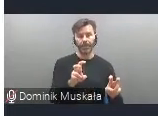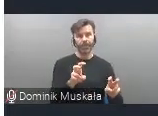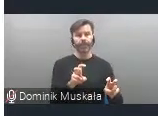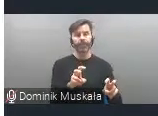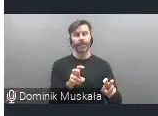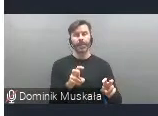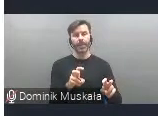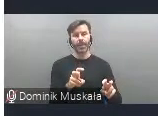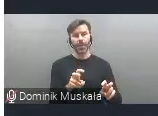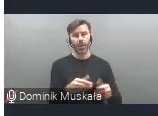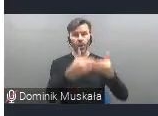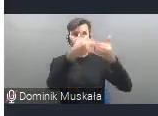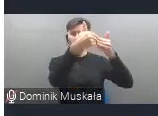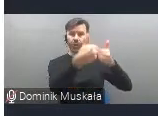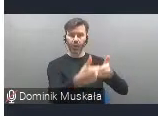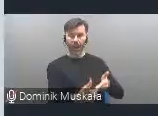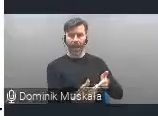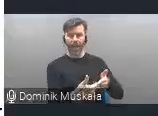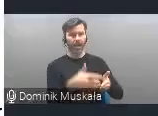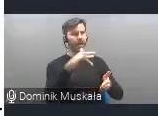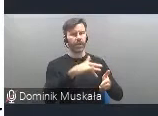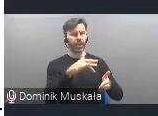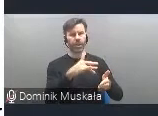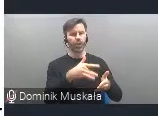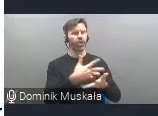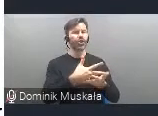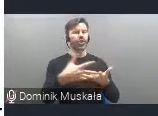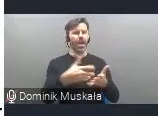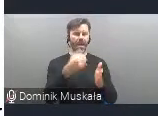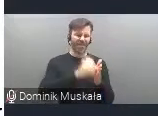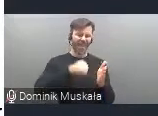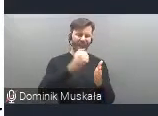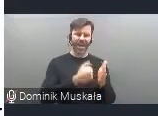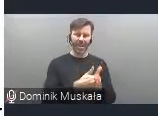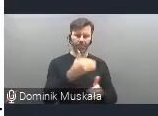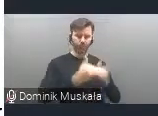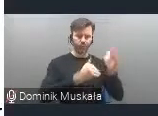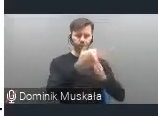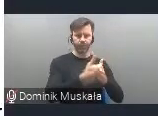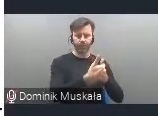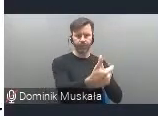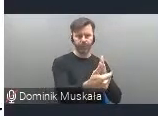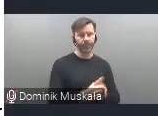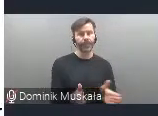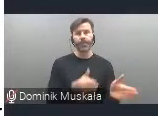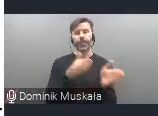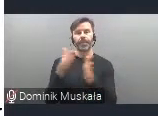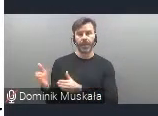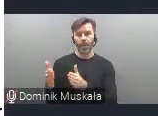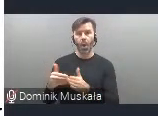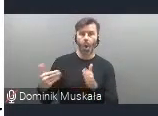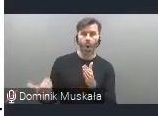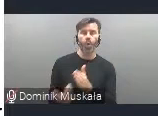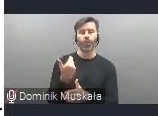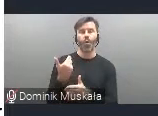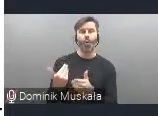prefabrykowanych ścian z ubitej ziemi, czy w kategorii odnowa przestrzeni miejskich i wiejskich. To jest też ważne,